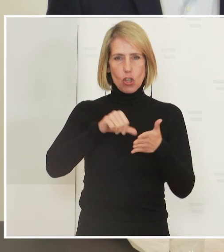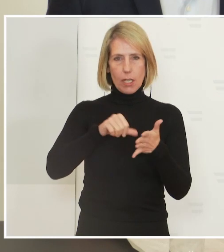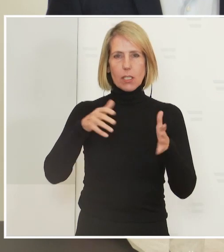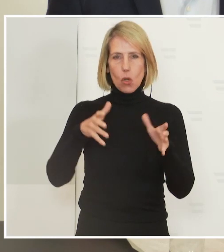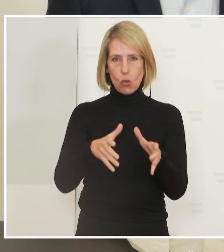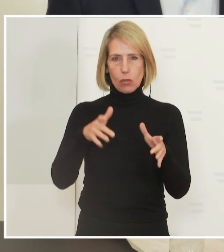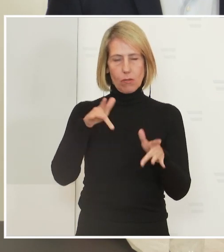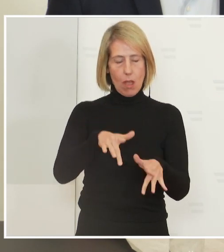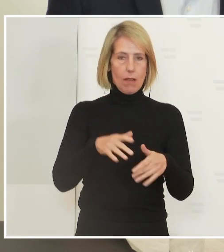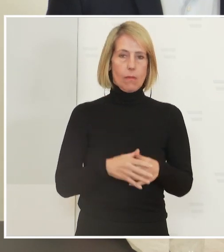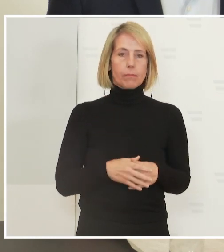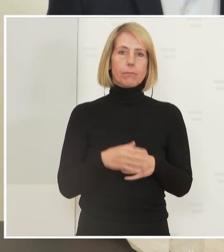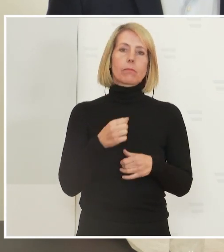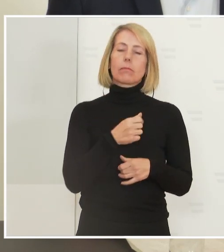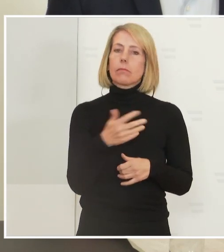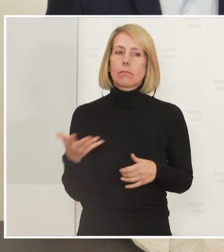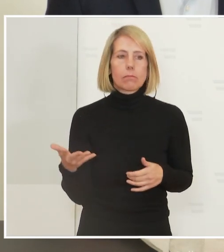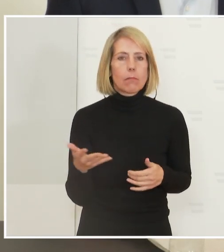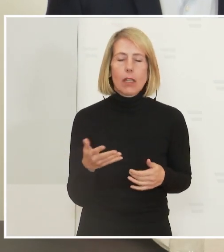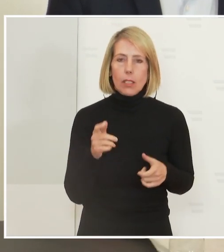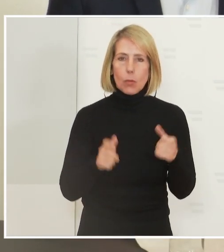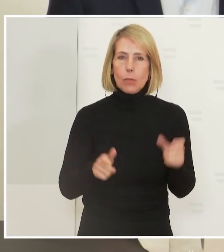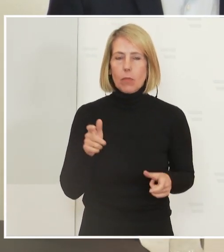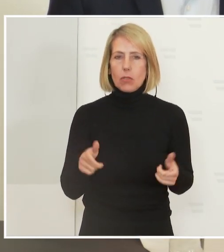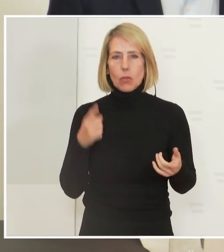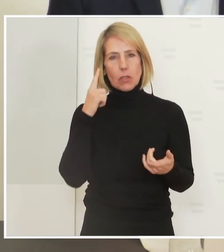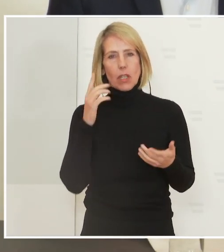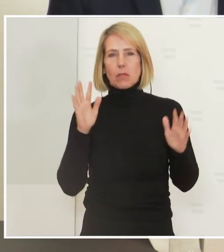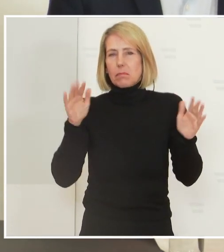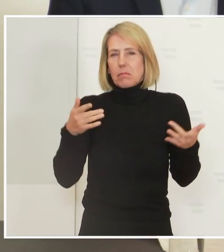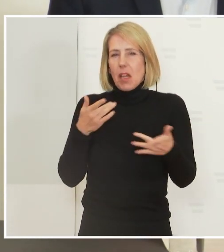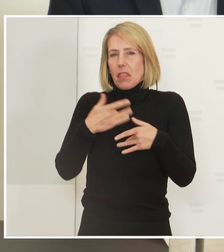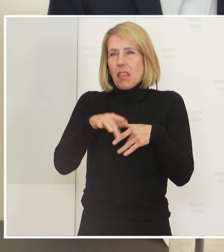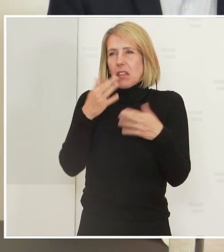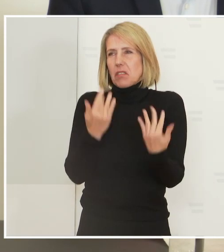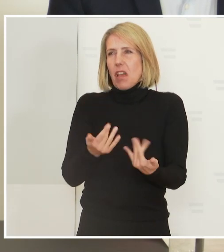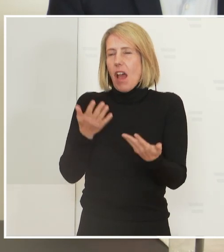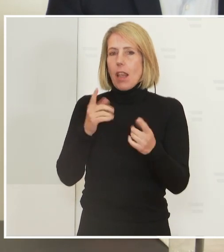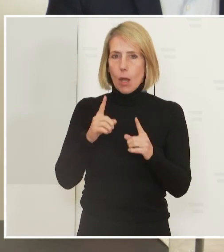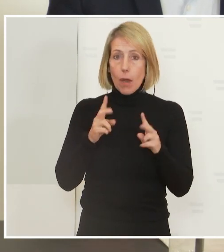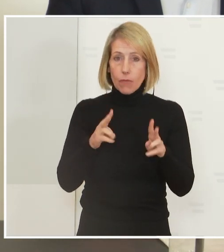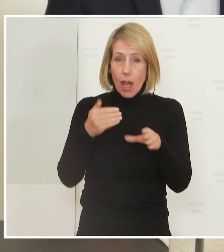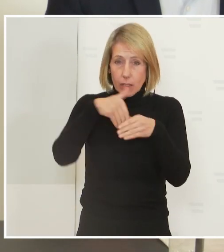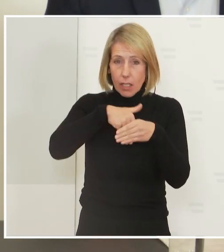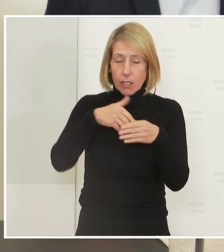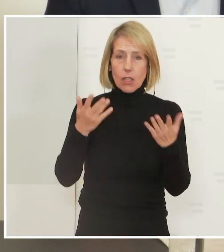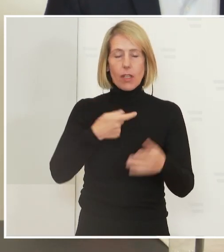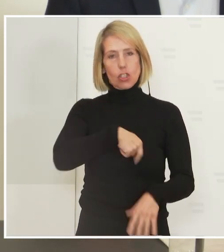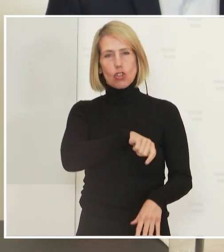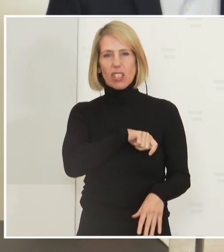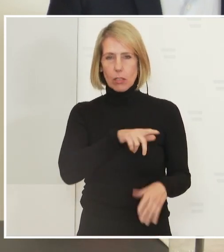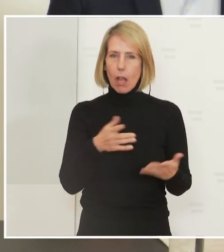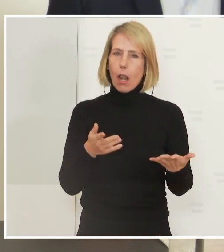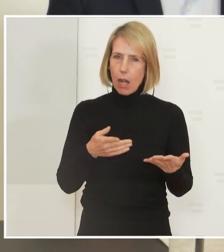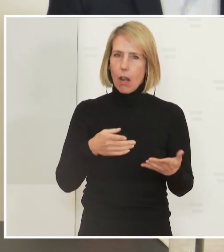Das sind vielleicht für manche nackte, kalte Zahlen, aber dahinter stehen Menschen, stehen Schicksale, stehen Familien,